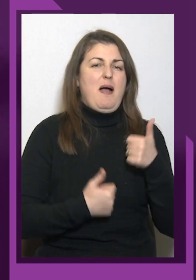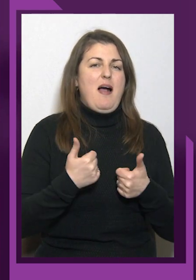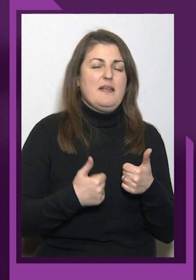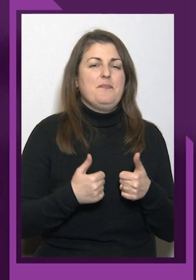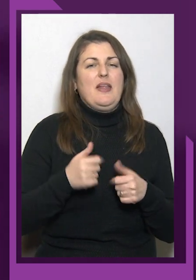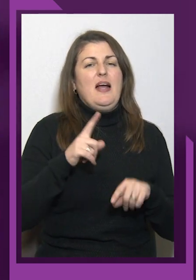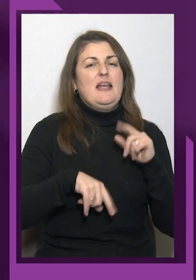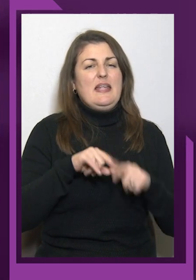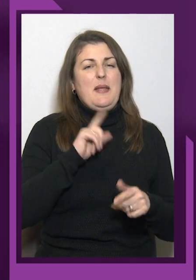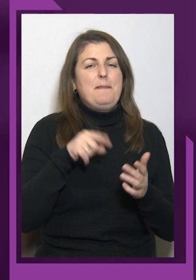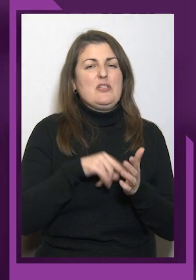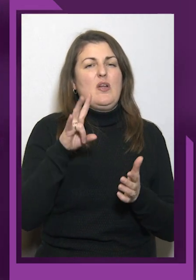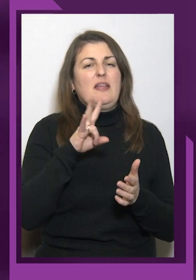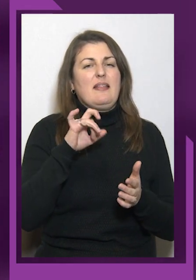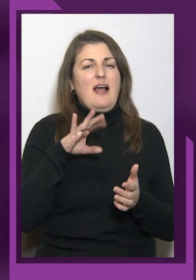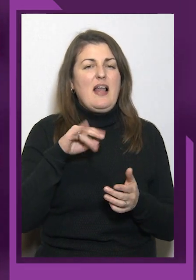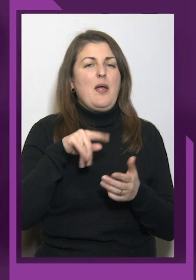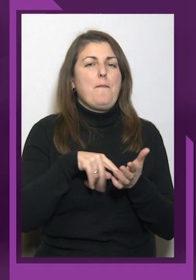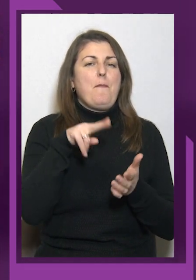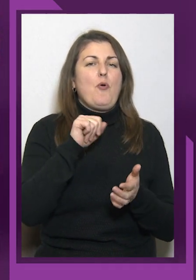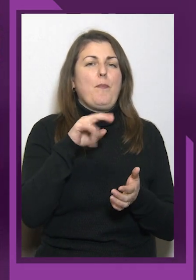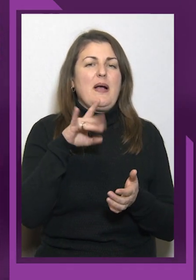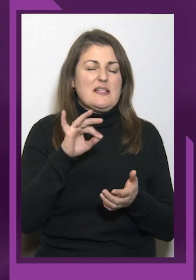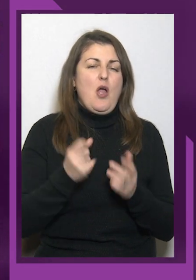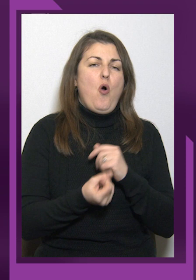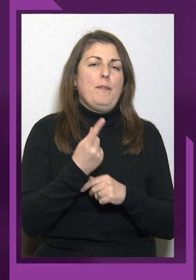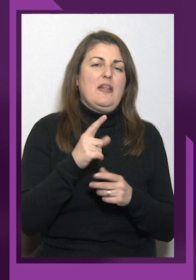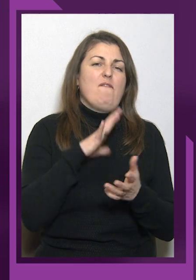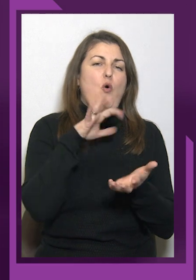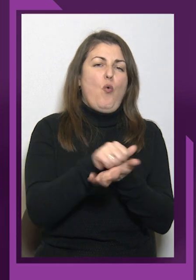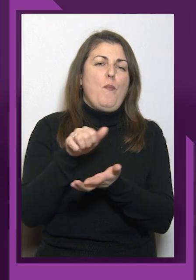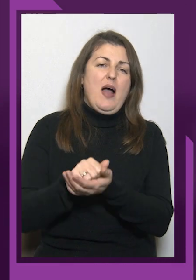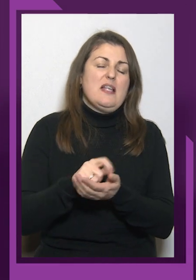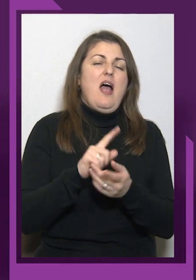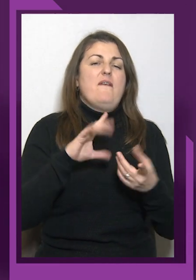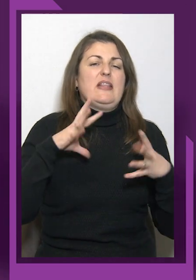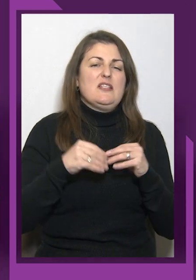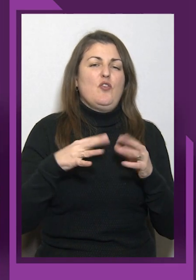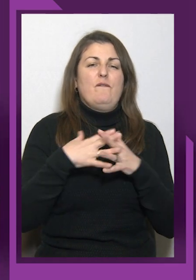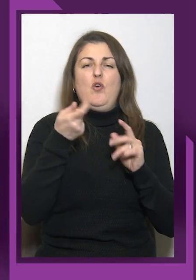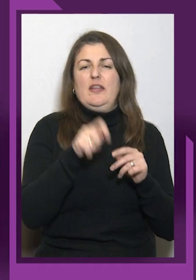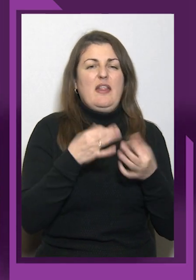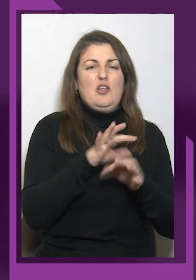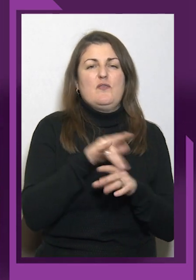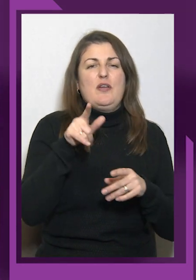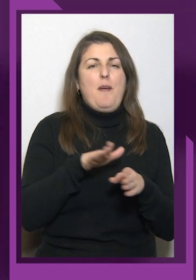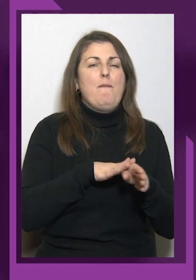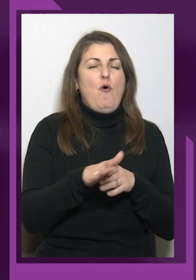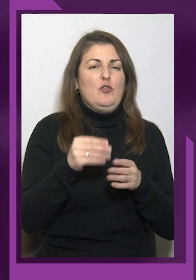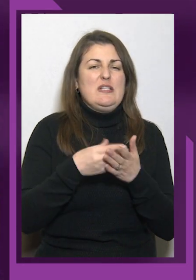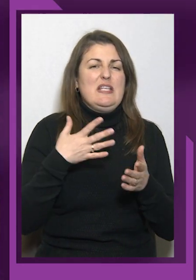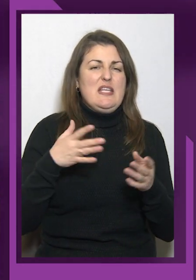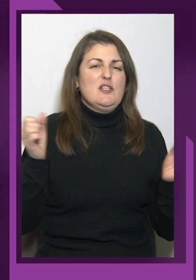окупації і наслідки війни не дозволили їй проходити повноцінні збори в місті Дніпро. Дом її